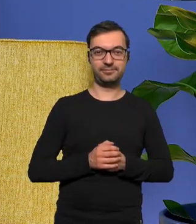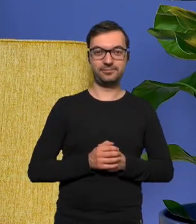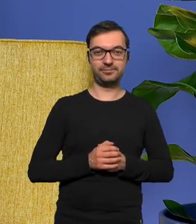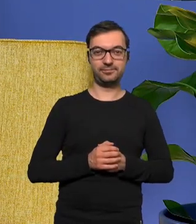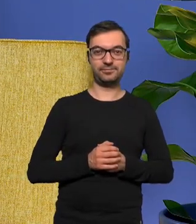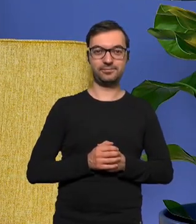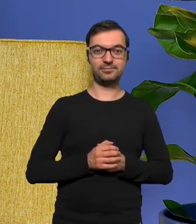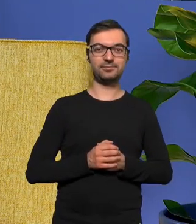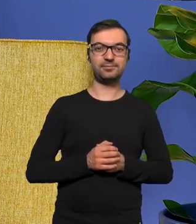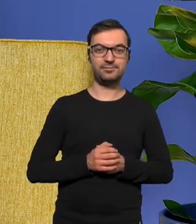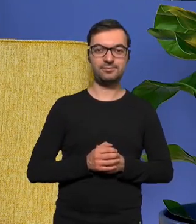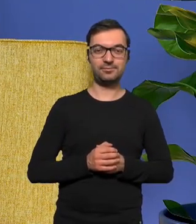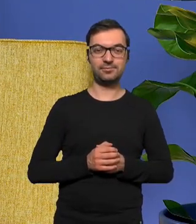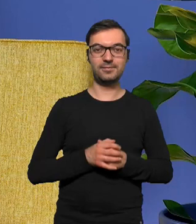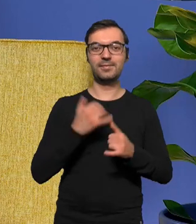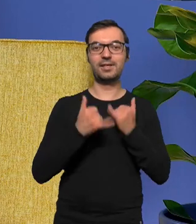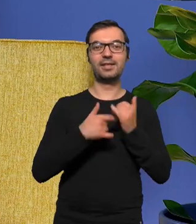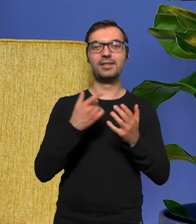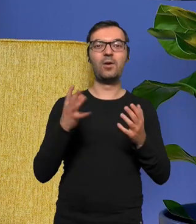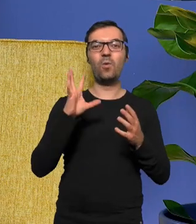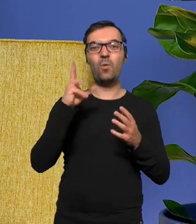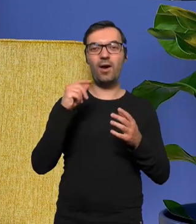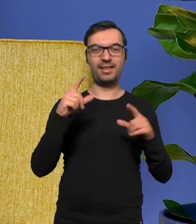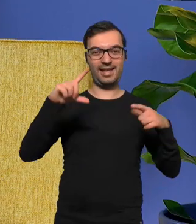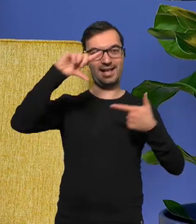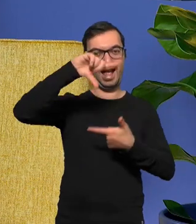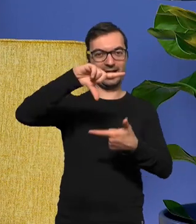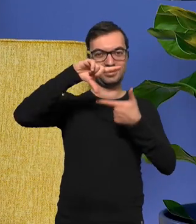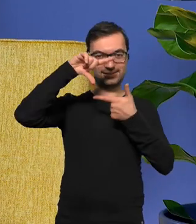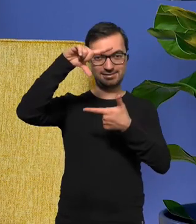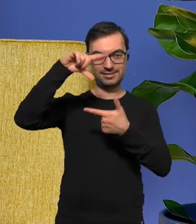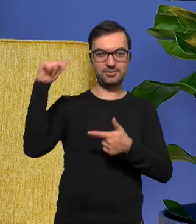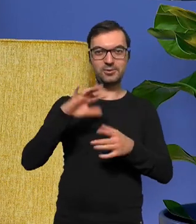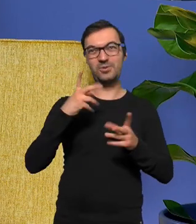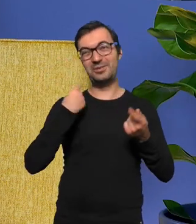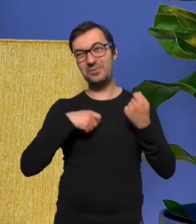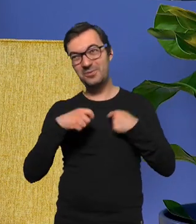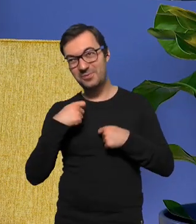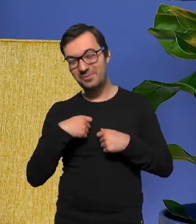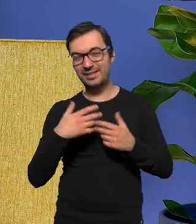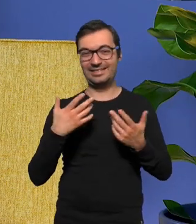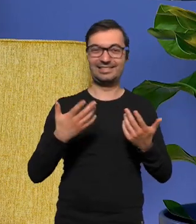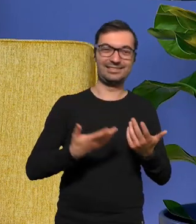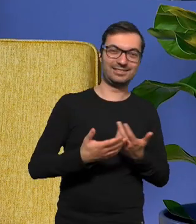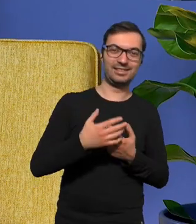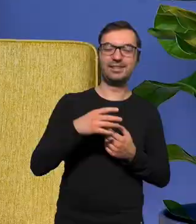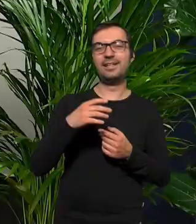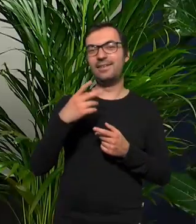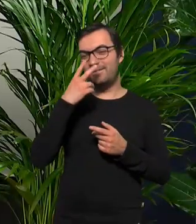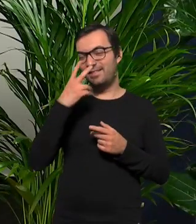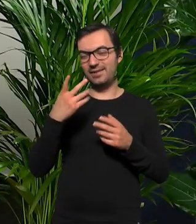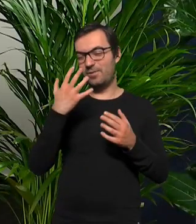umieszczają cię w takich ładniejszych kadrach to musisz się ładniej ubrać czy też tak bardziej widać